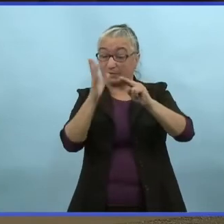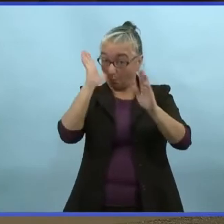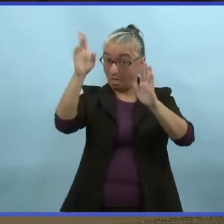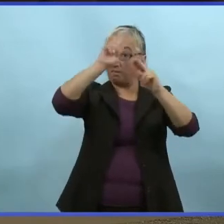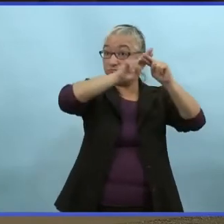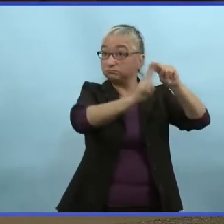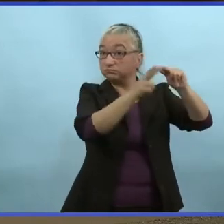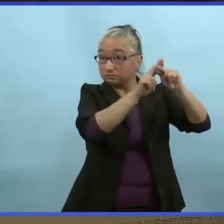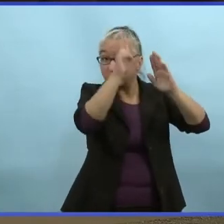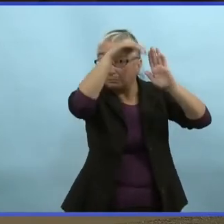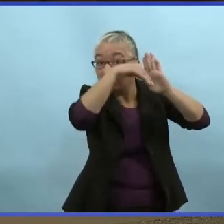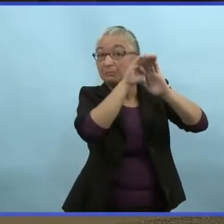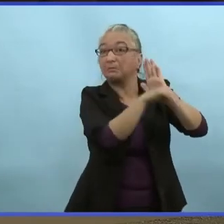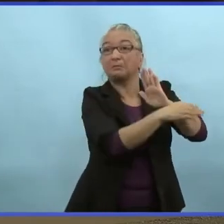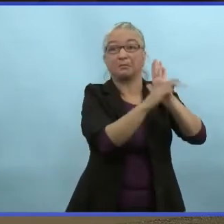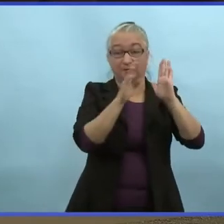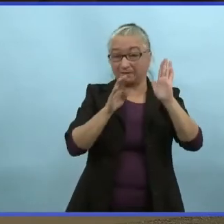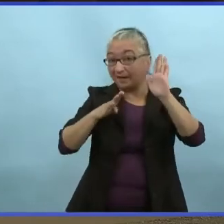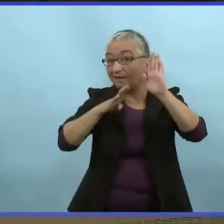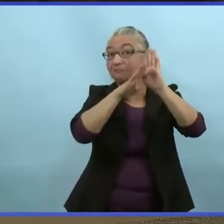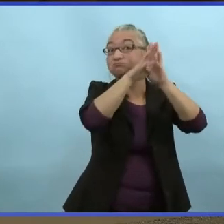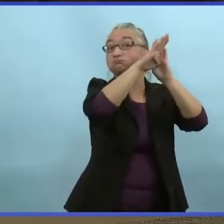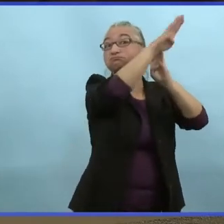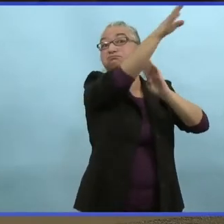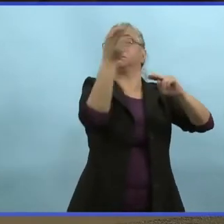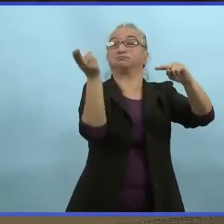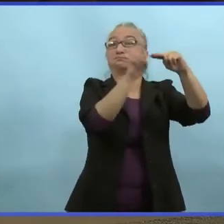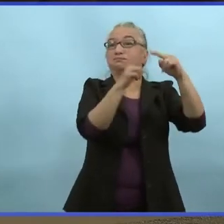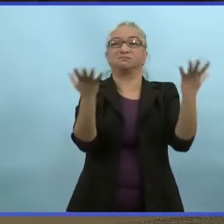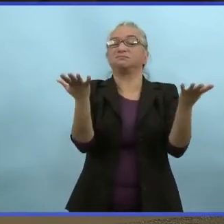Mais est-ce que vous attendez qu'il y ait des hauts et des bas ?